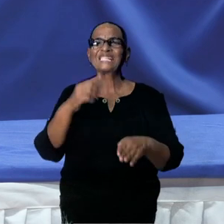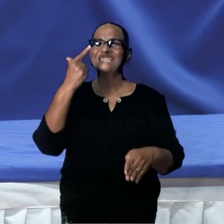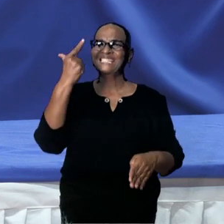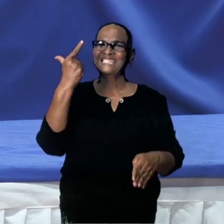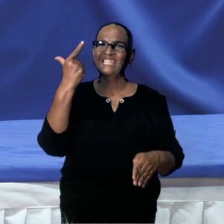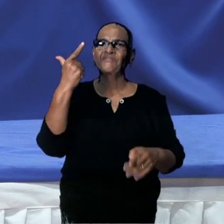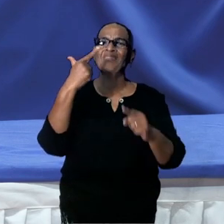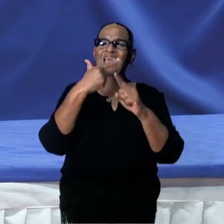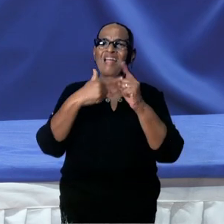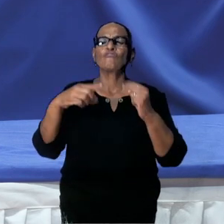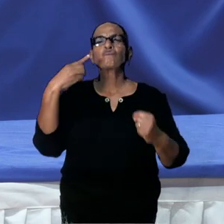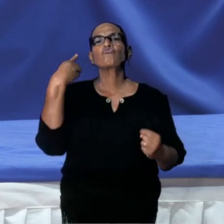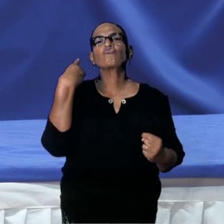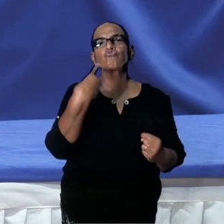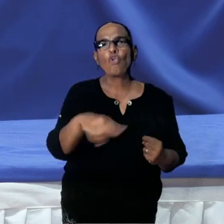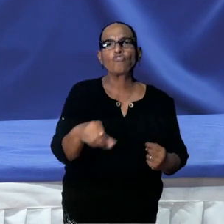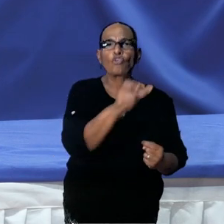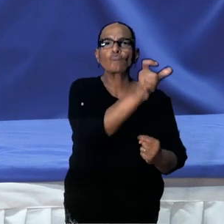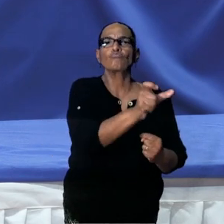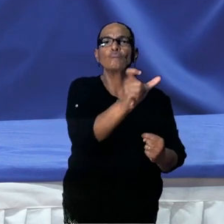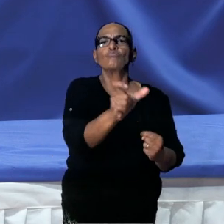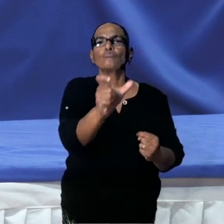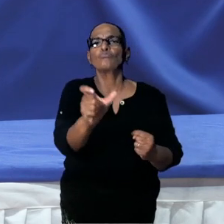personen.